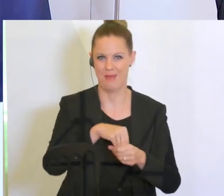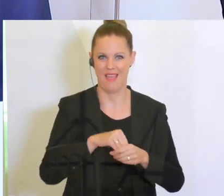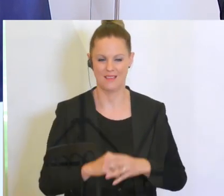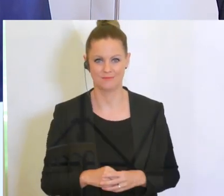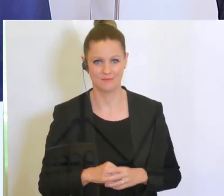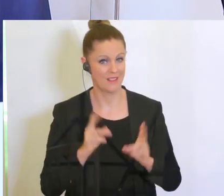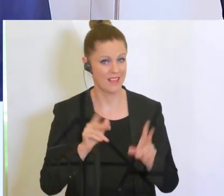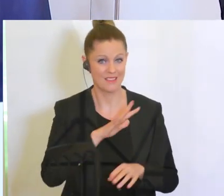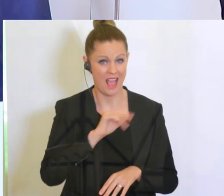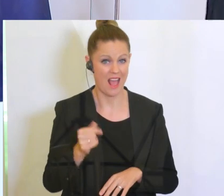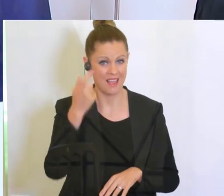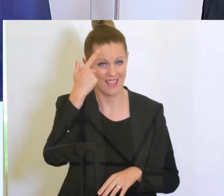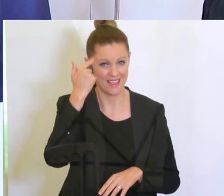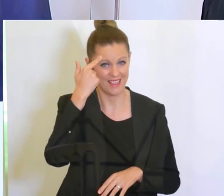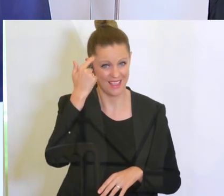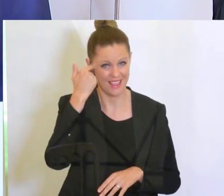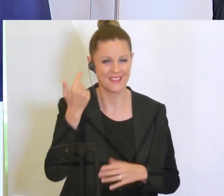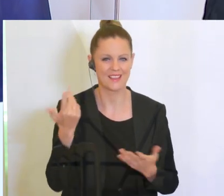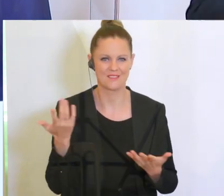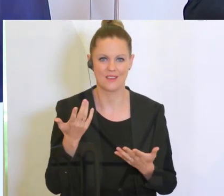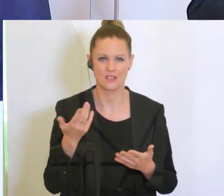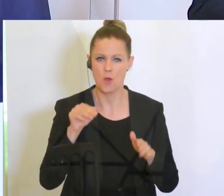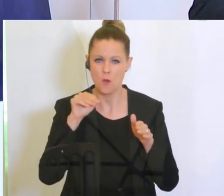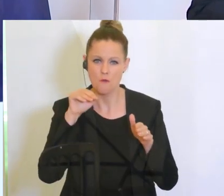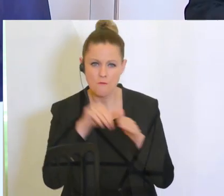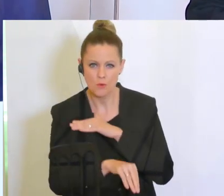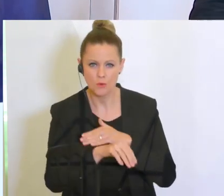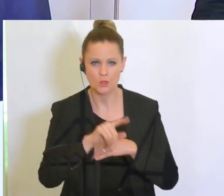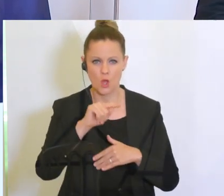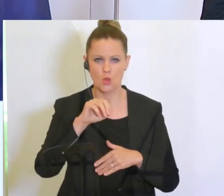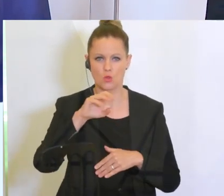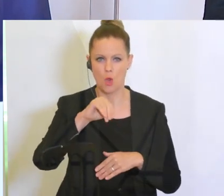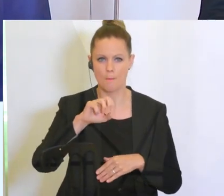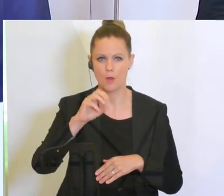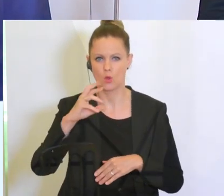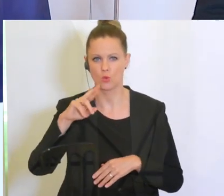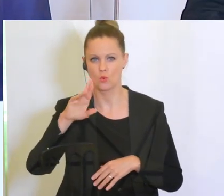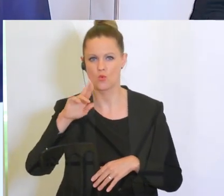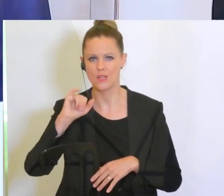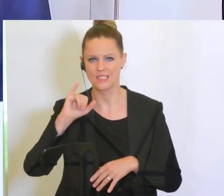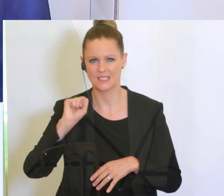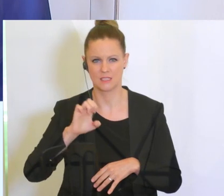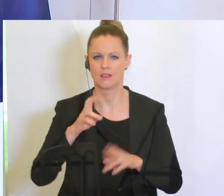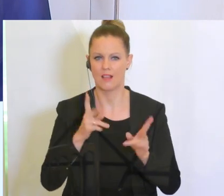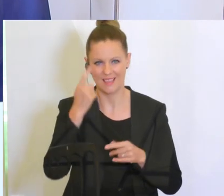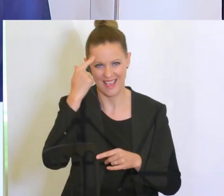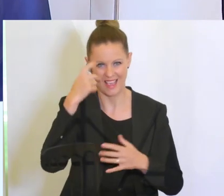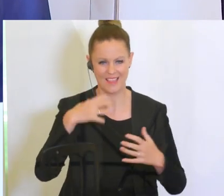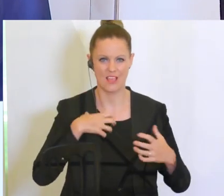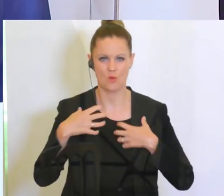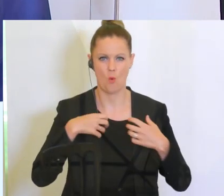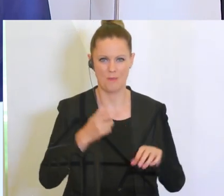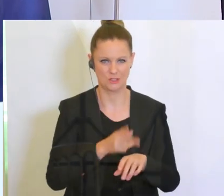noch an die halsbrecherische Flucht von Tom Cruise auf dem Dach der Staatsoper oder an die